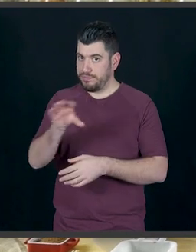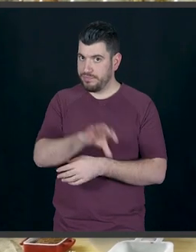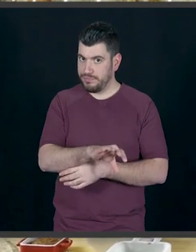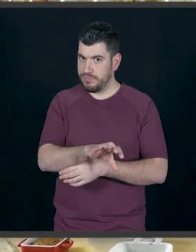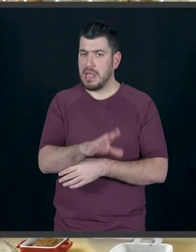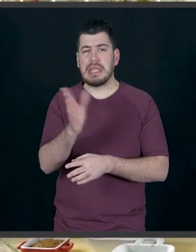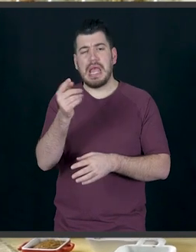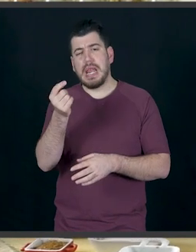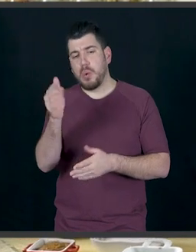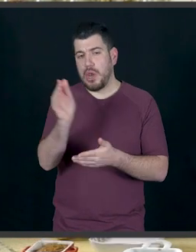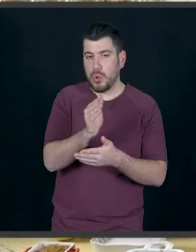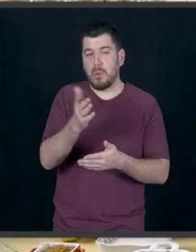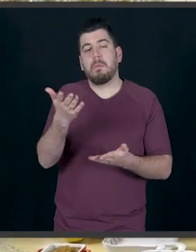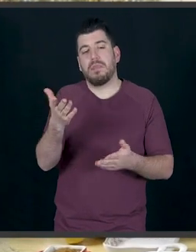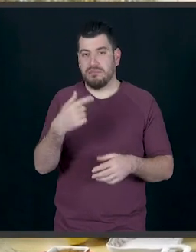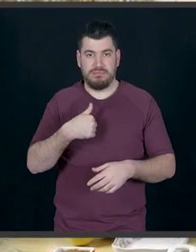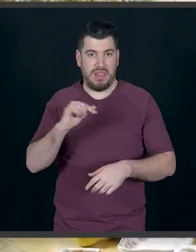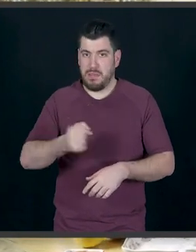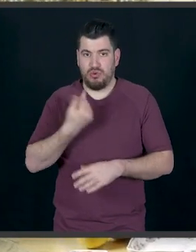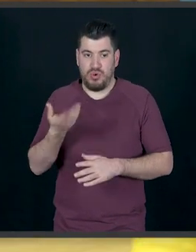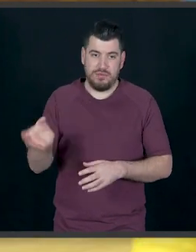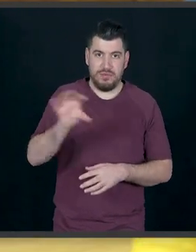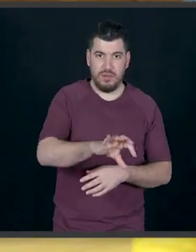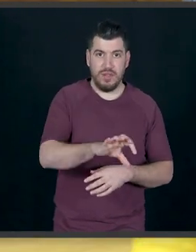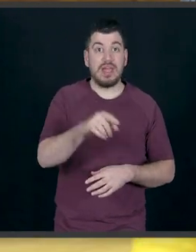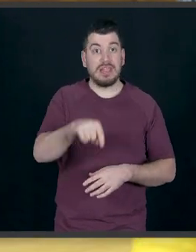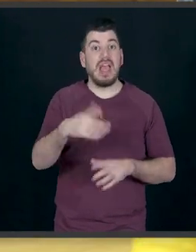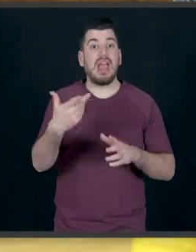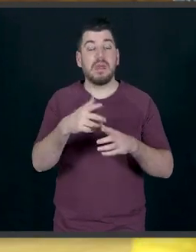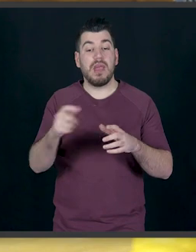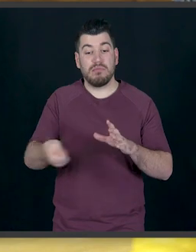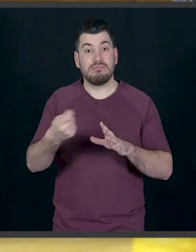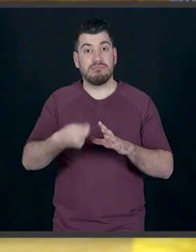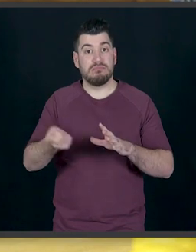И я тожеosen измельчал. чтобы убрать И мы её seasonRight faisnie.